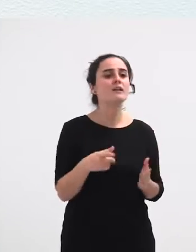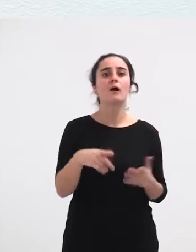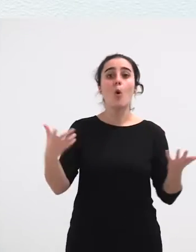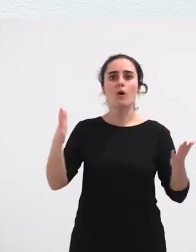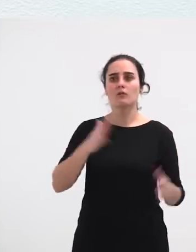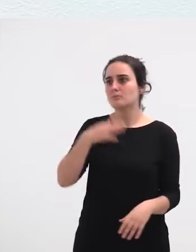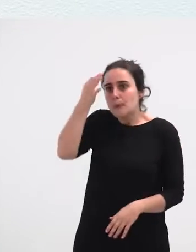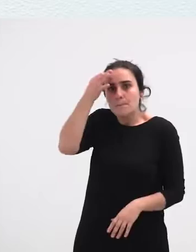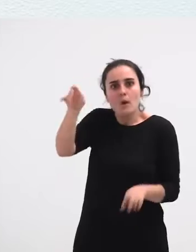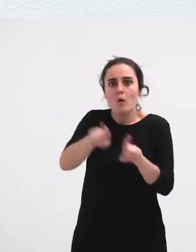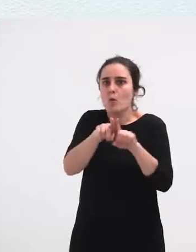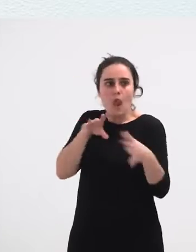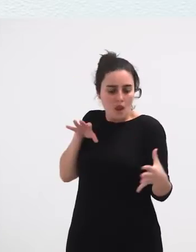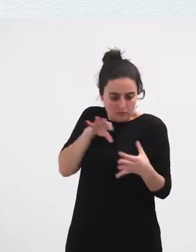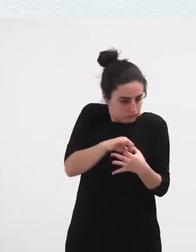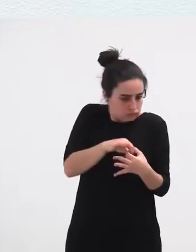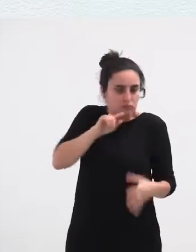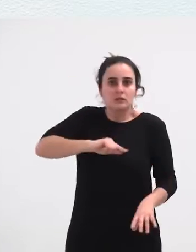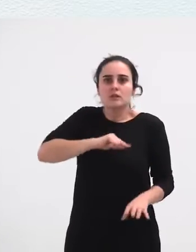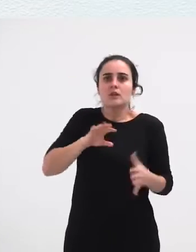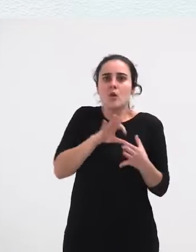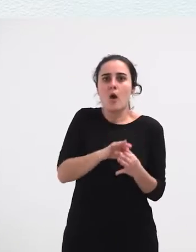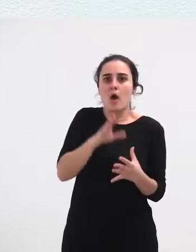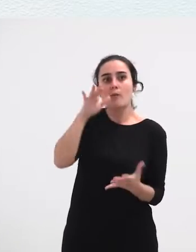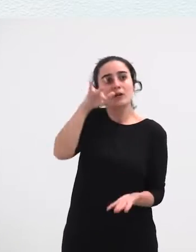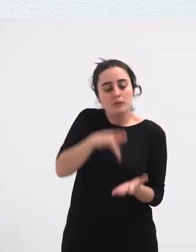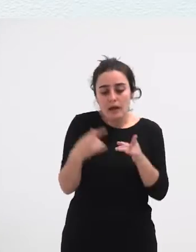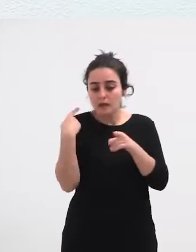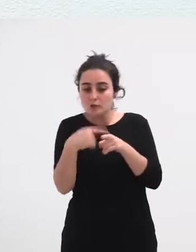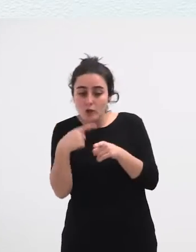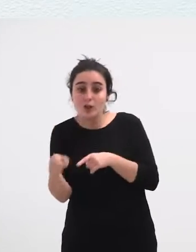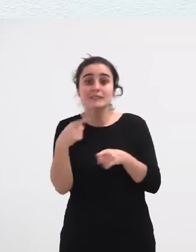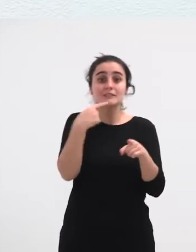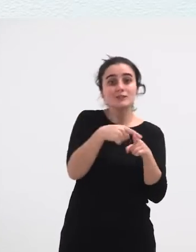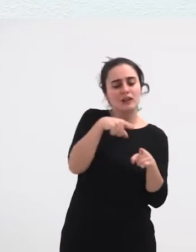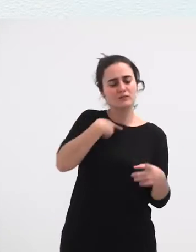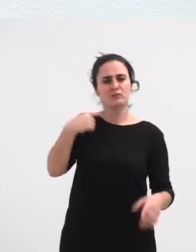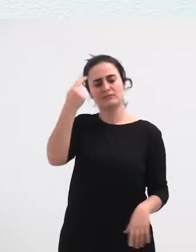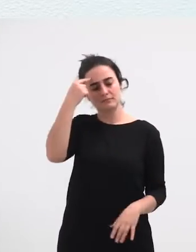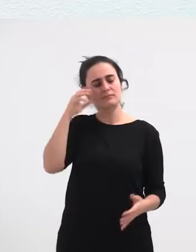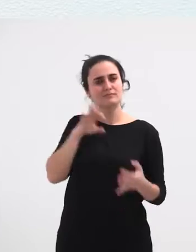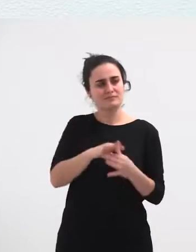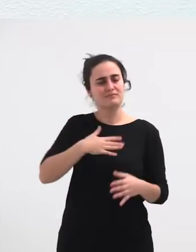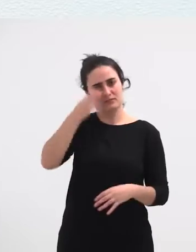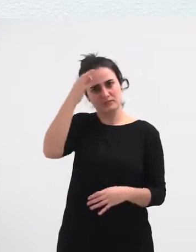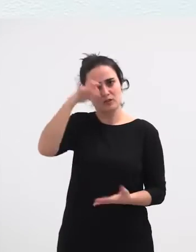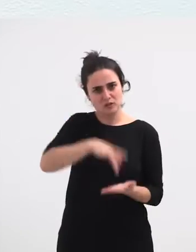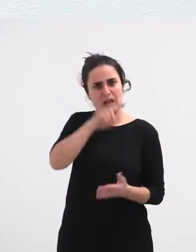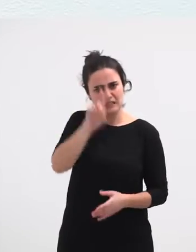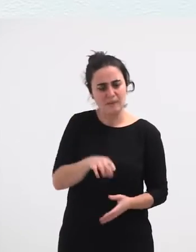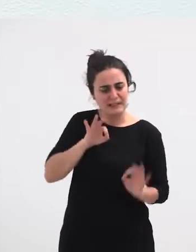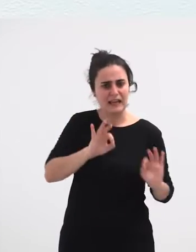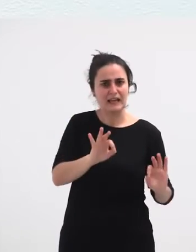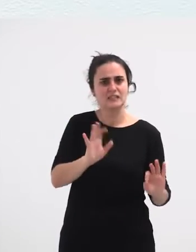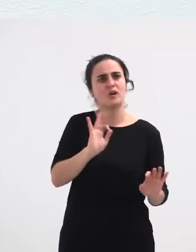Nere Herria Ikusi dut Identifikatuta Gertatzen Dan Honetan Edo Gertatzen Dan Besti Honetan Ba Nere Herrian Gertatzen Dan Alako Nere Herrian